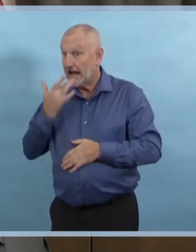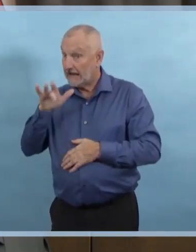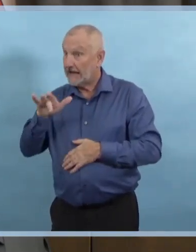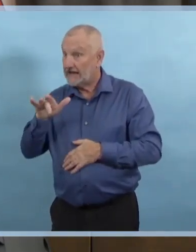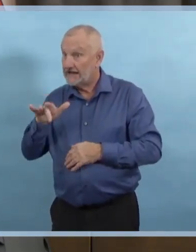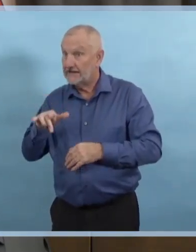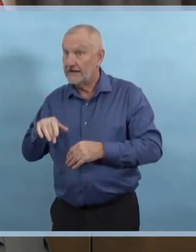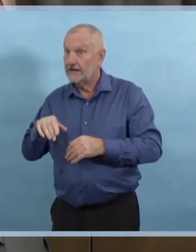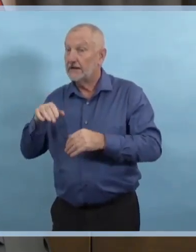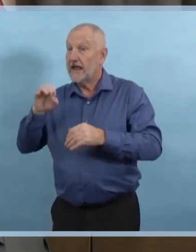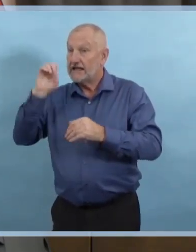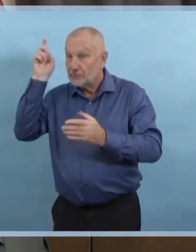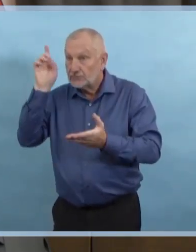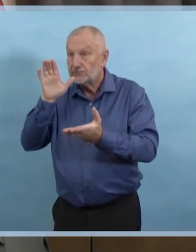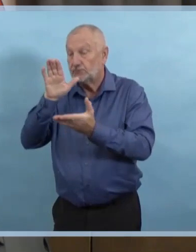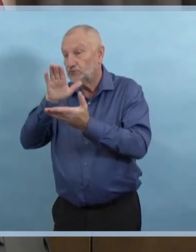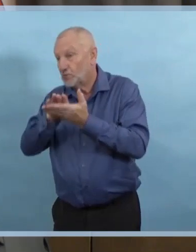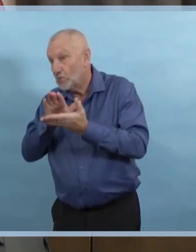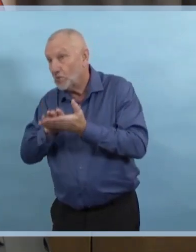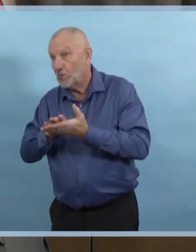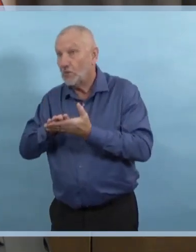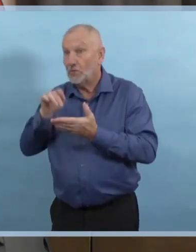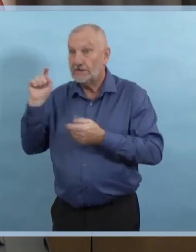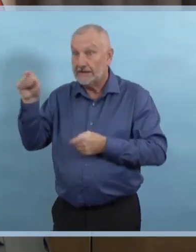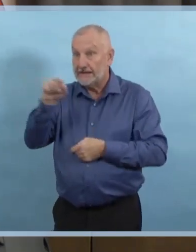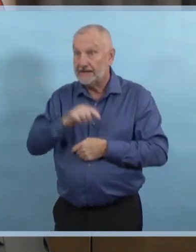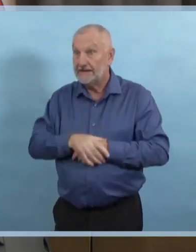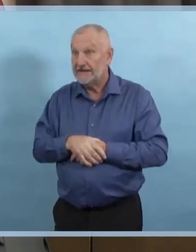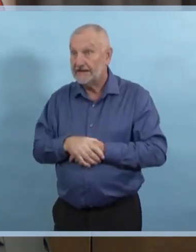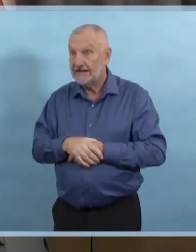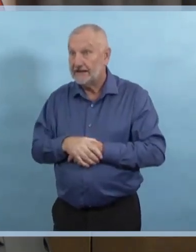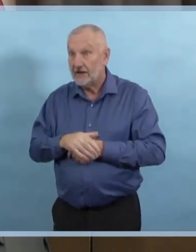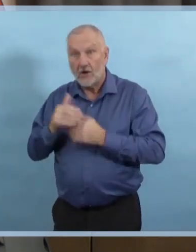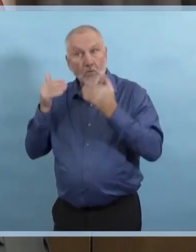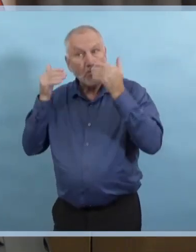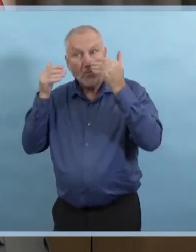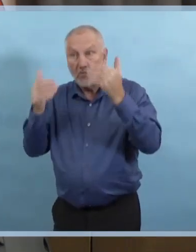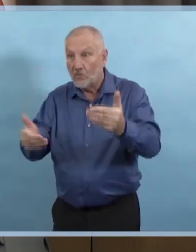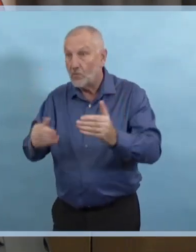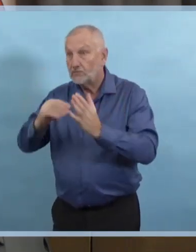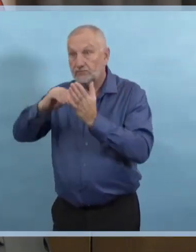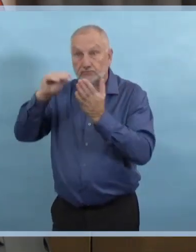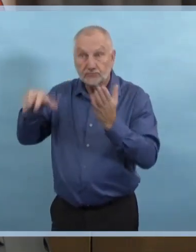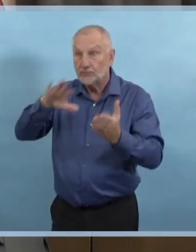leurs étudiants. Donc, ces étudiants sont maintenant sur le marché du travail, se préparent à travailler.